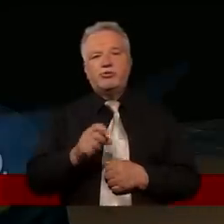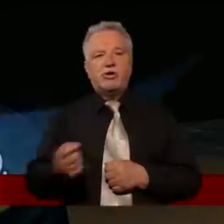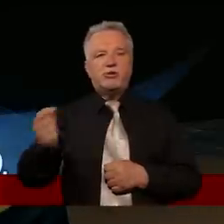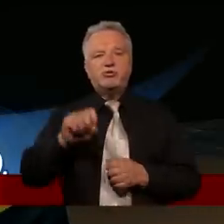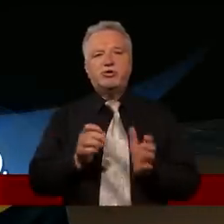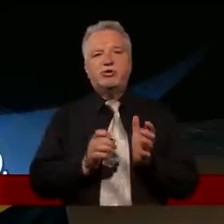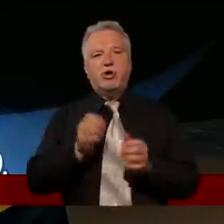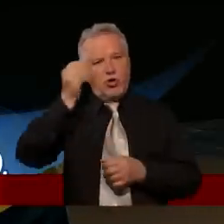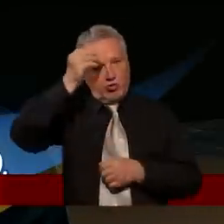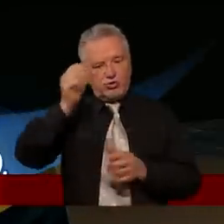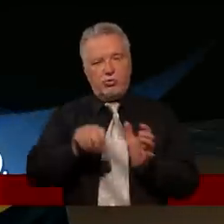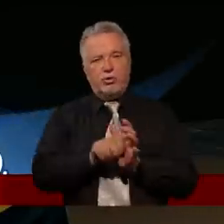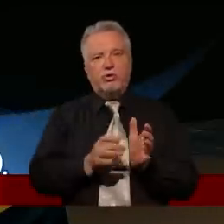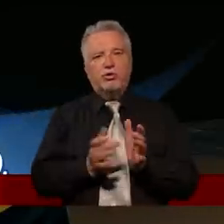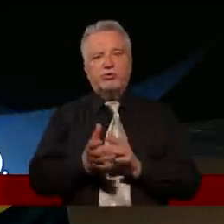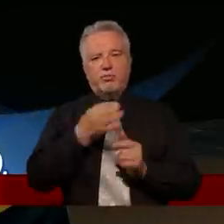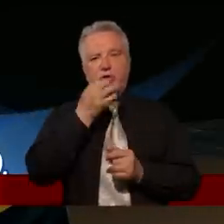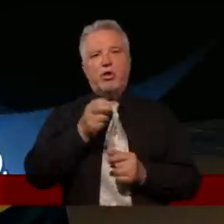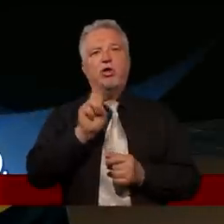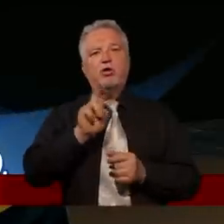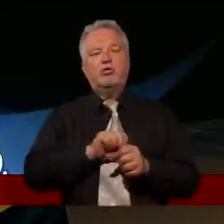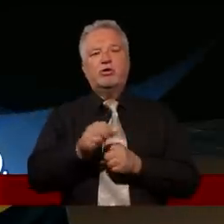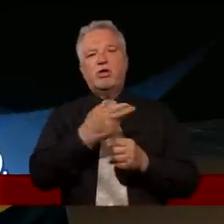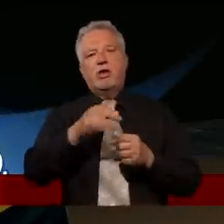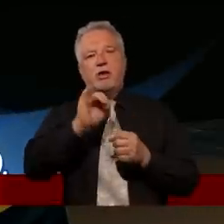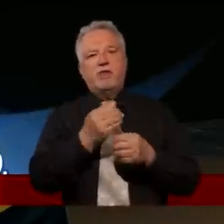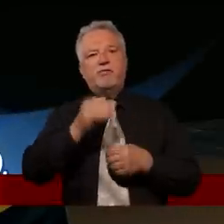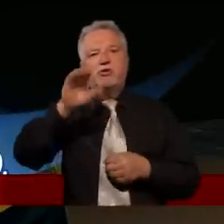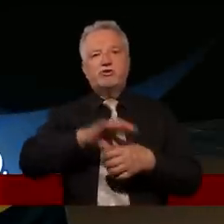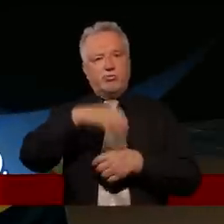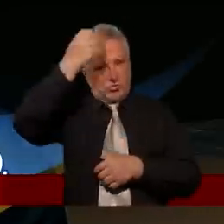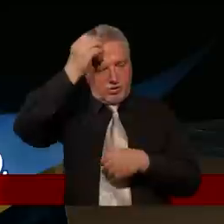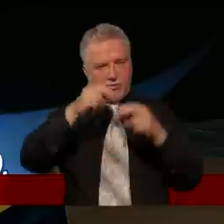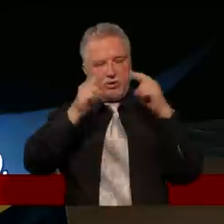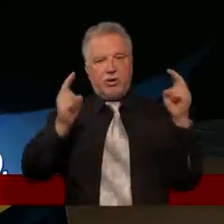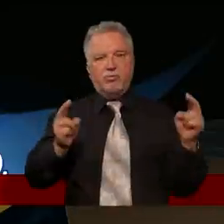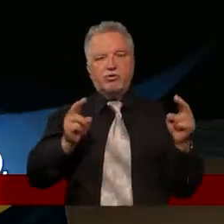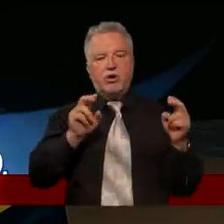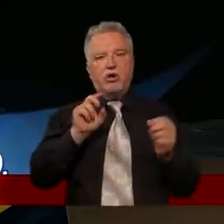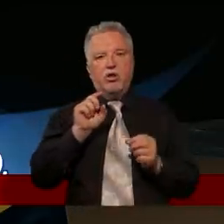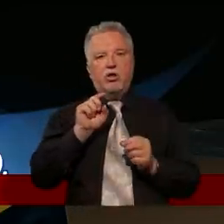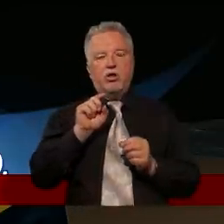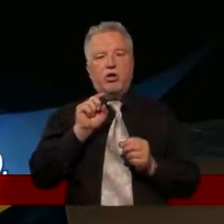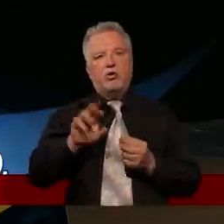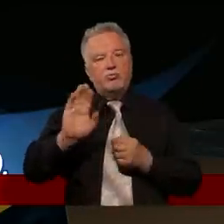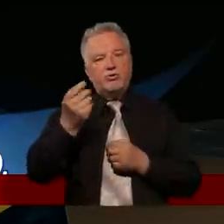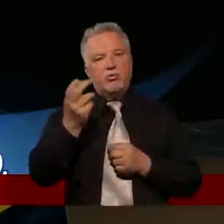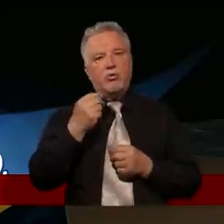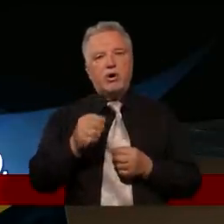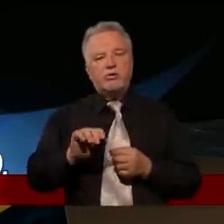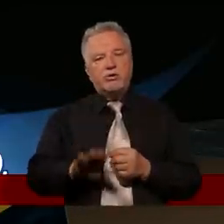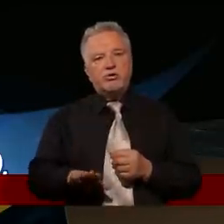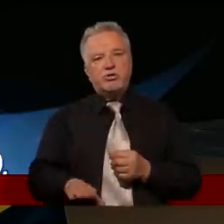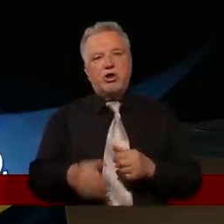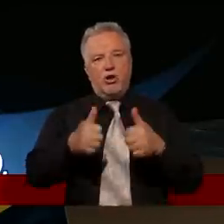przystąpili uczniowie do Jezusa, pytając, kto też jest największy w Królestwie Niebios? A on, przywoławszy dziecię,